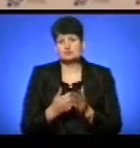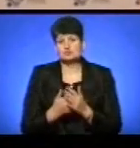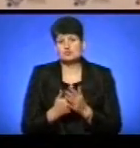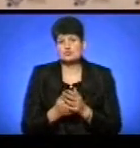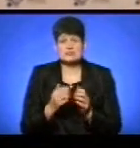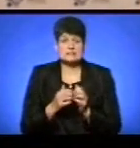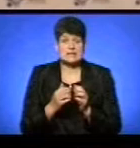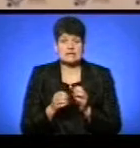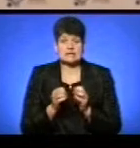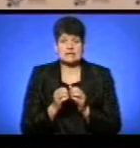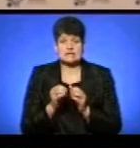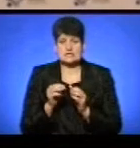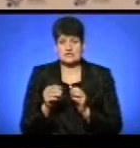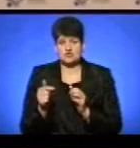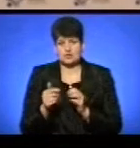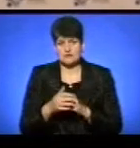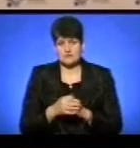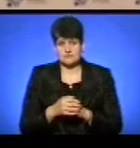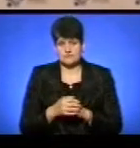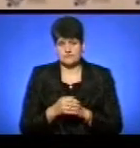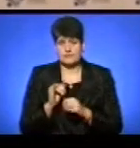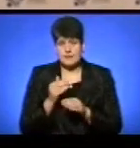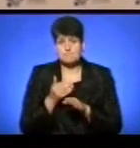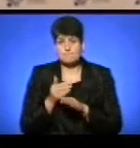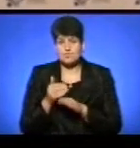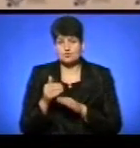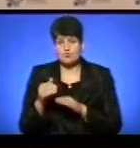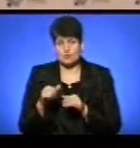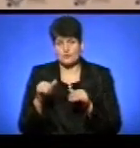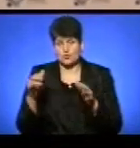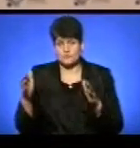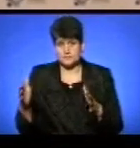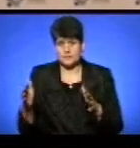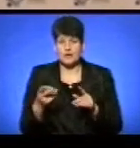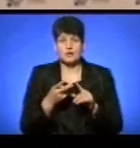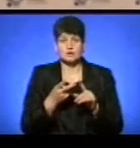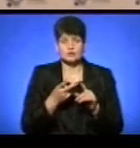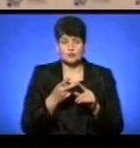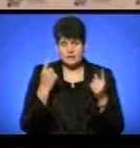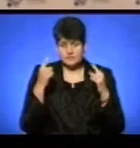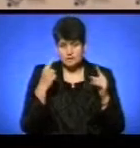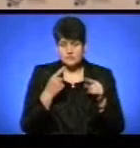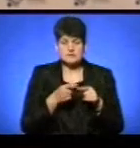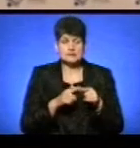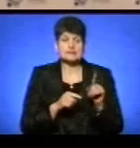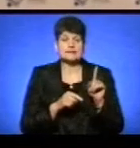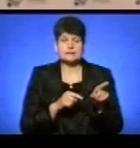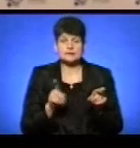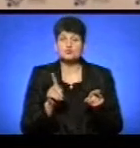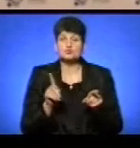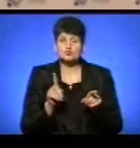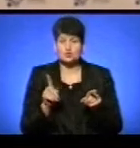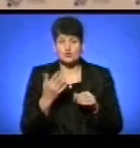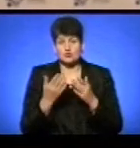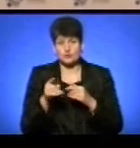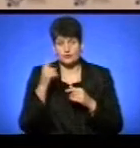середньому десь з 10 тисяч гривень і поступово рухатися. Другий стереотип – те, що якщо ви думаєте,